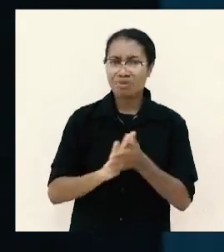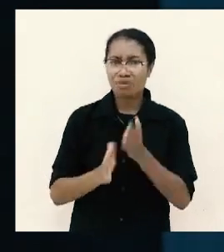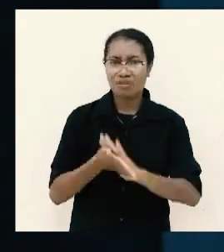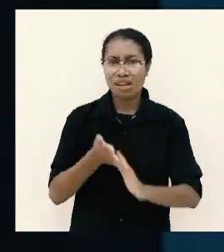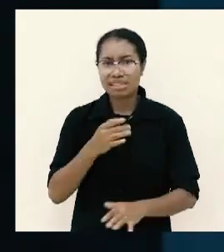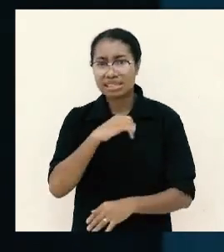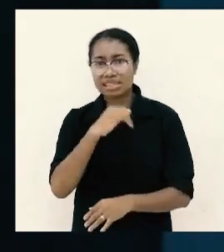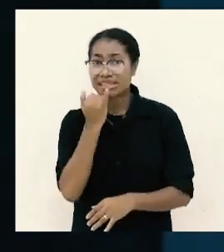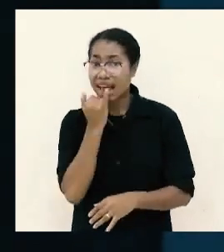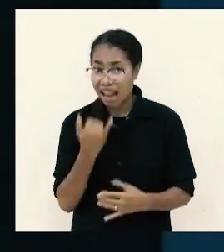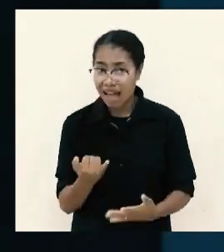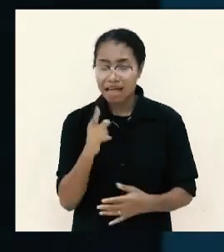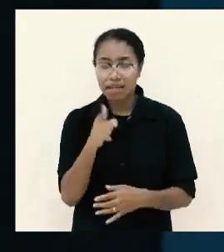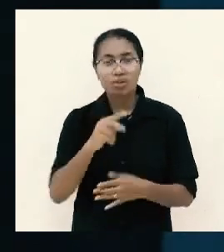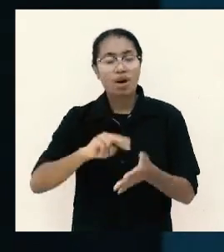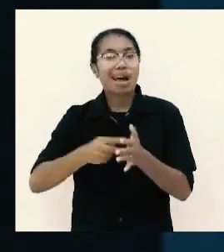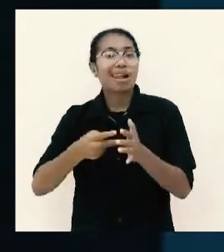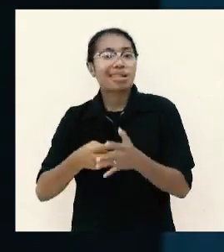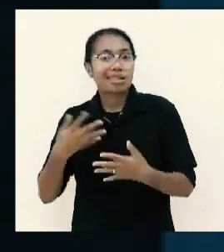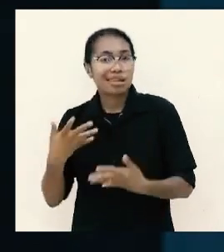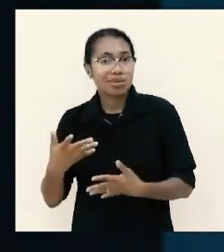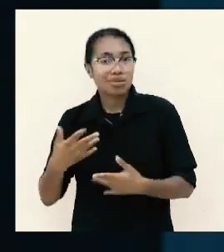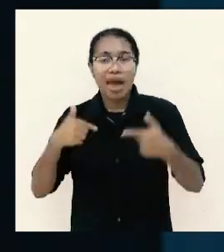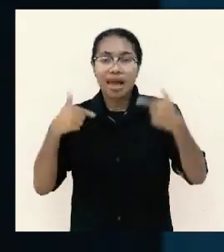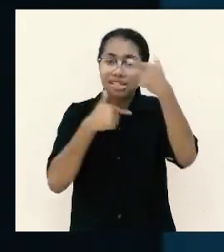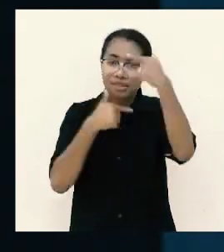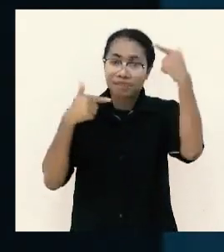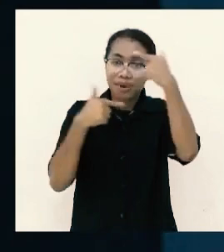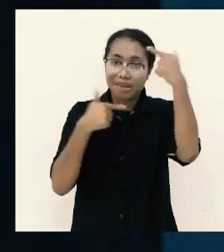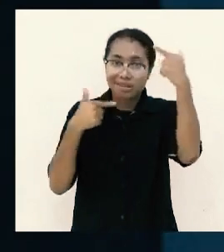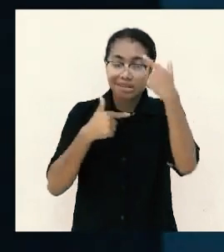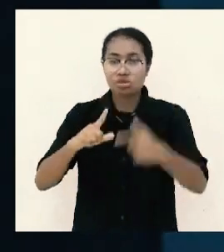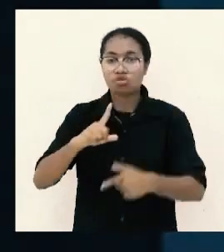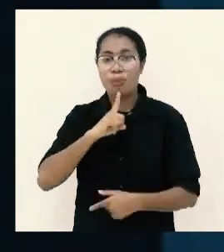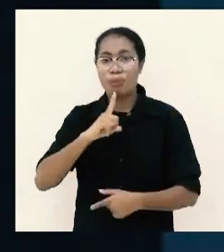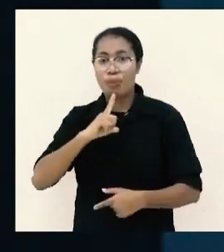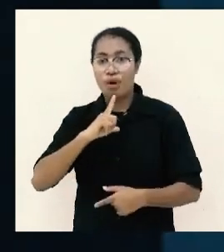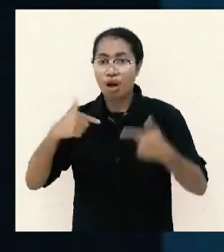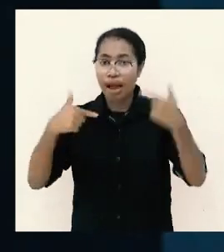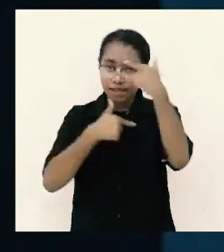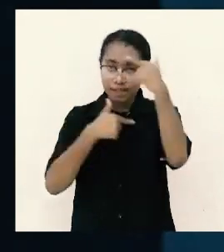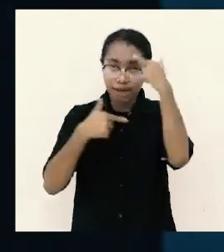itu bisa jadi adalah ekspresi kesombongan